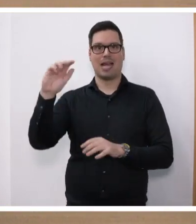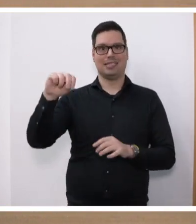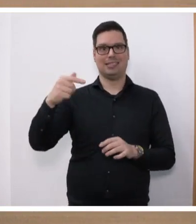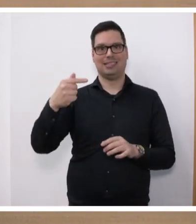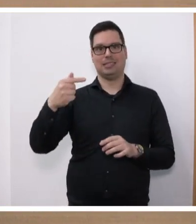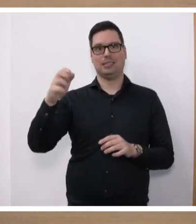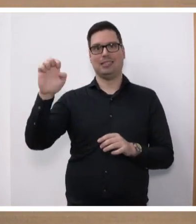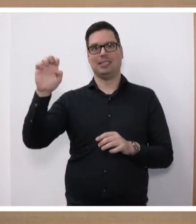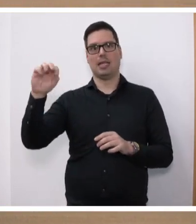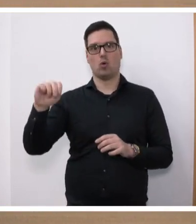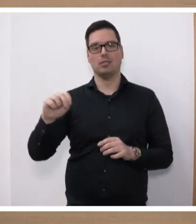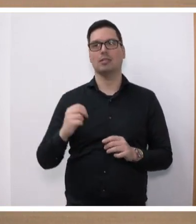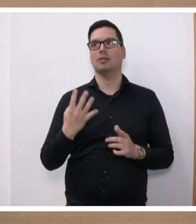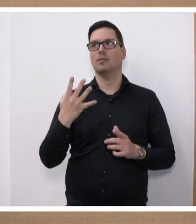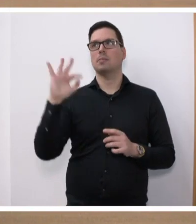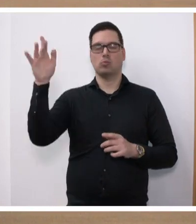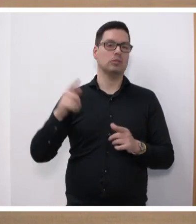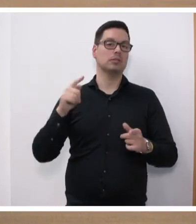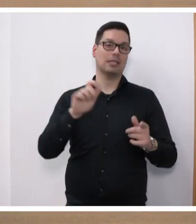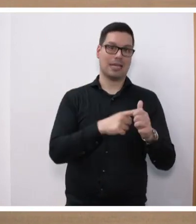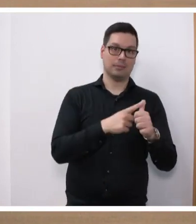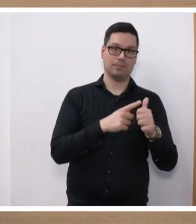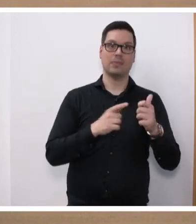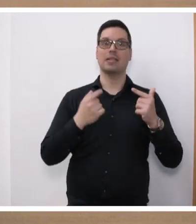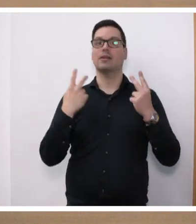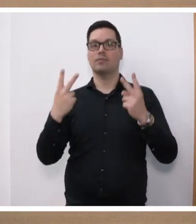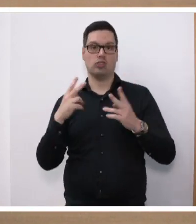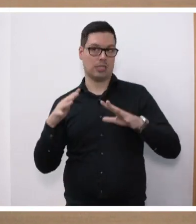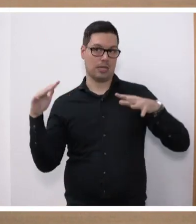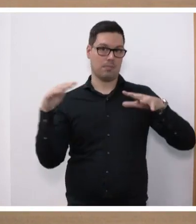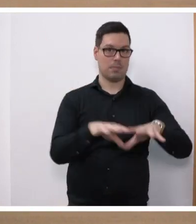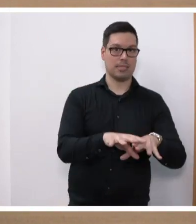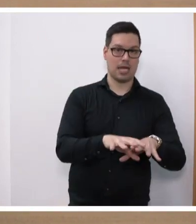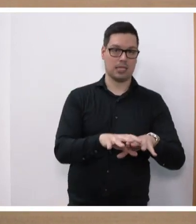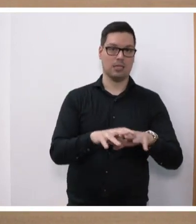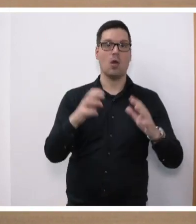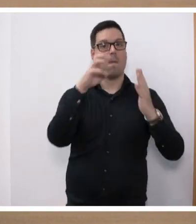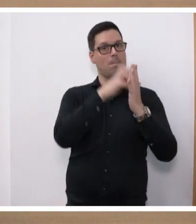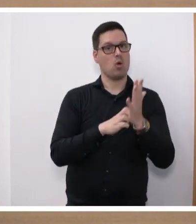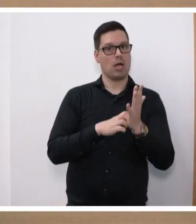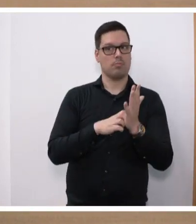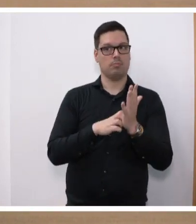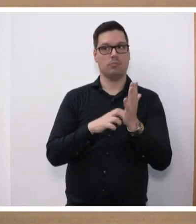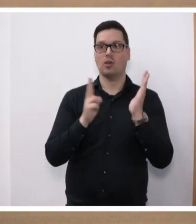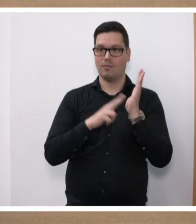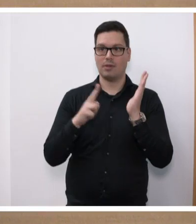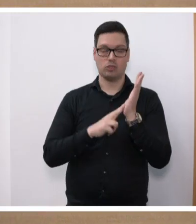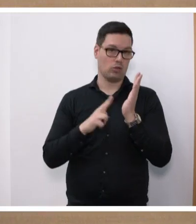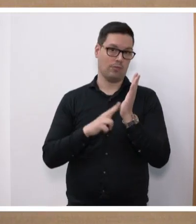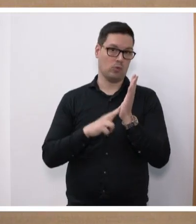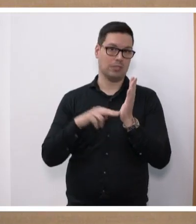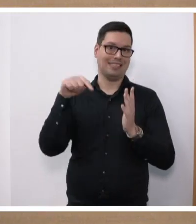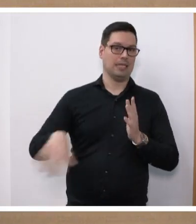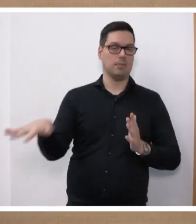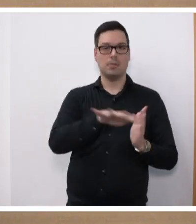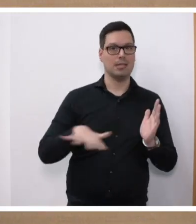Millionen, das sind zum einen, jetzt mal wichtige Beiträge im Rahmen eines Sonderkonjunkturprogramms für Wertschöpfung in diesem Land. Davon